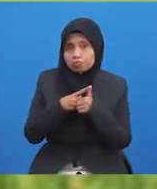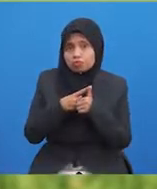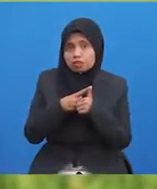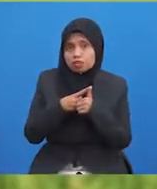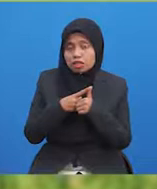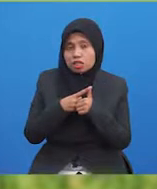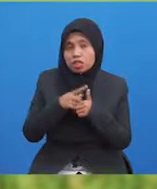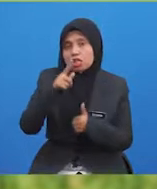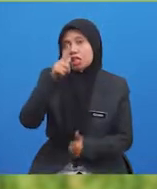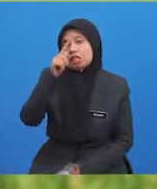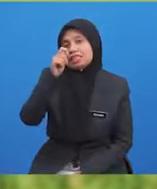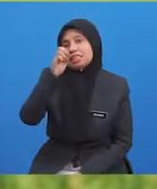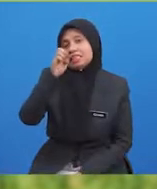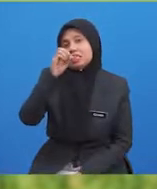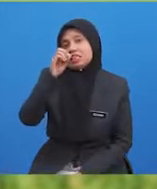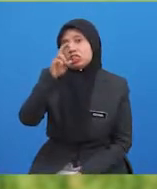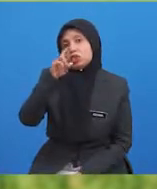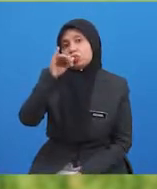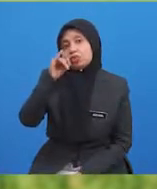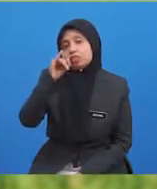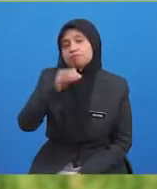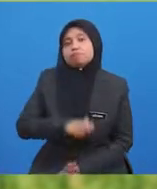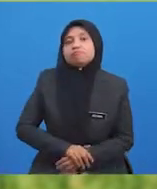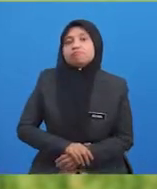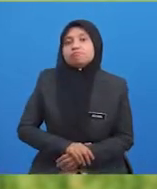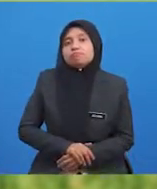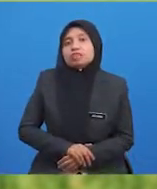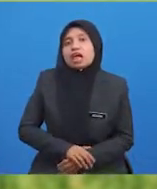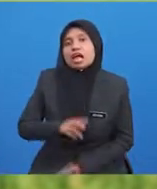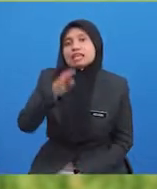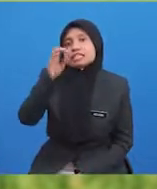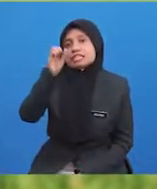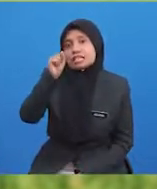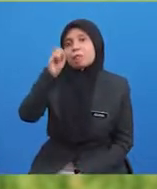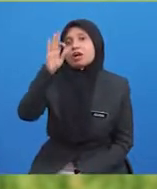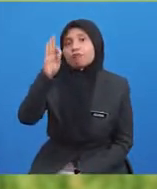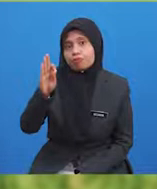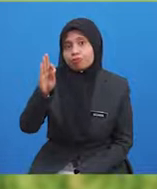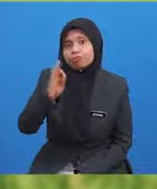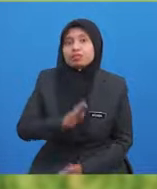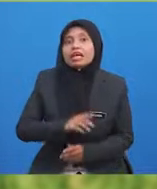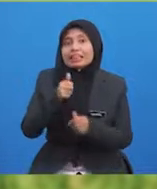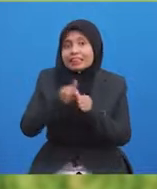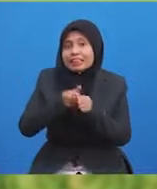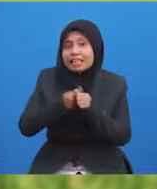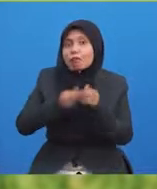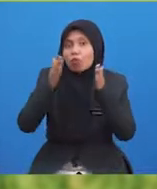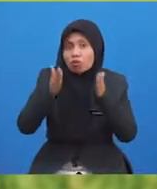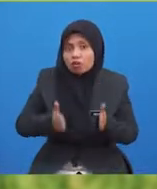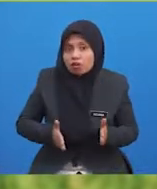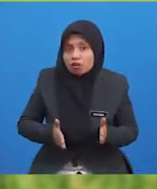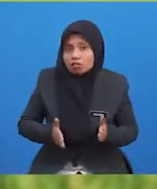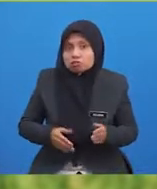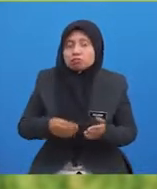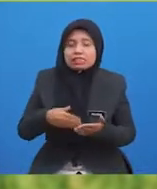ialah teori naluri Sigmund Freud. Teori ini menyatakan setiap individu dilahirkan